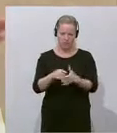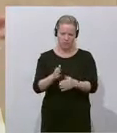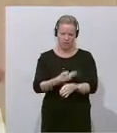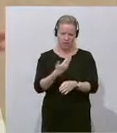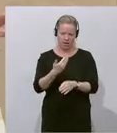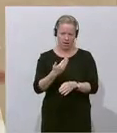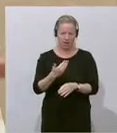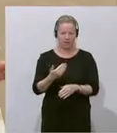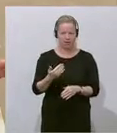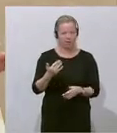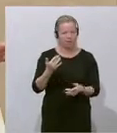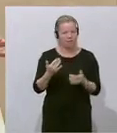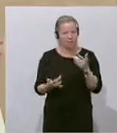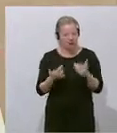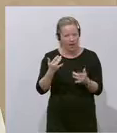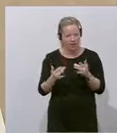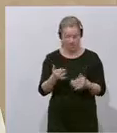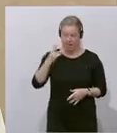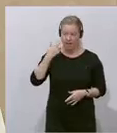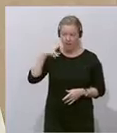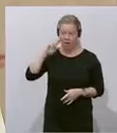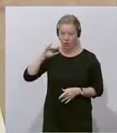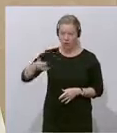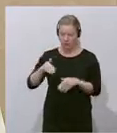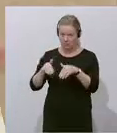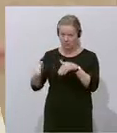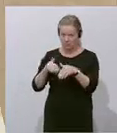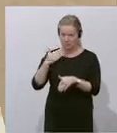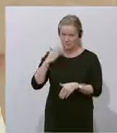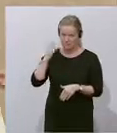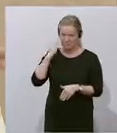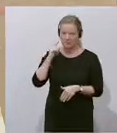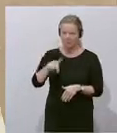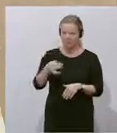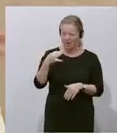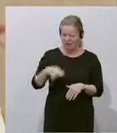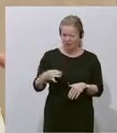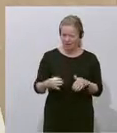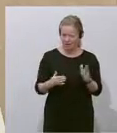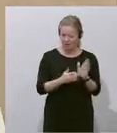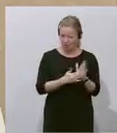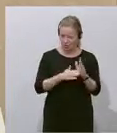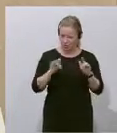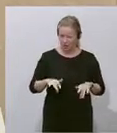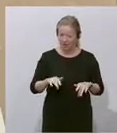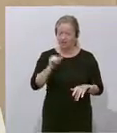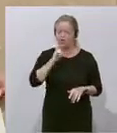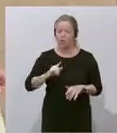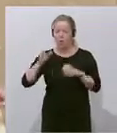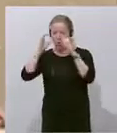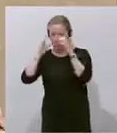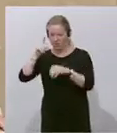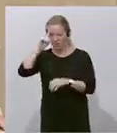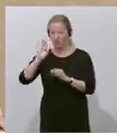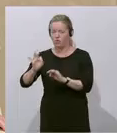möglicherweise eine Rolle, Herr Justizminister, dass das das einzige Faktum ist, von dem nicht nur die ÖVP weiß, dass